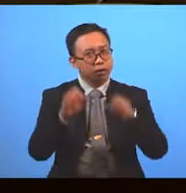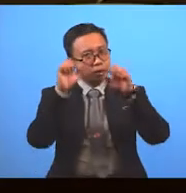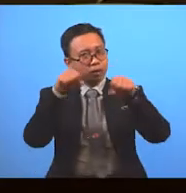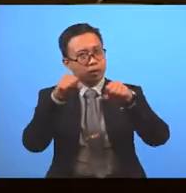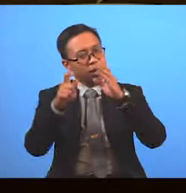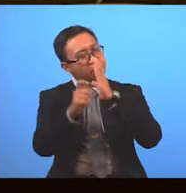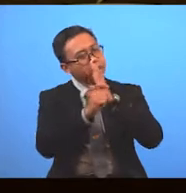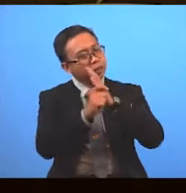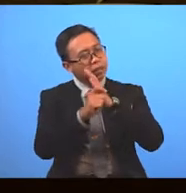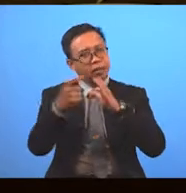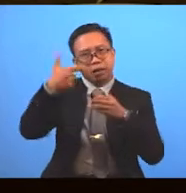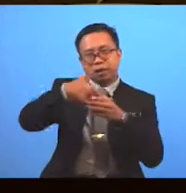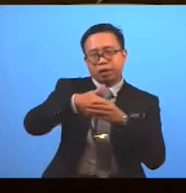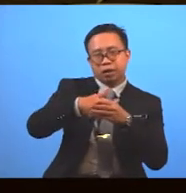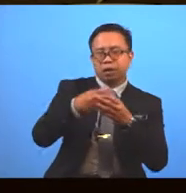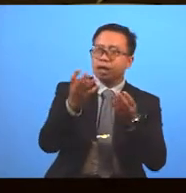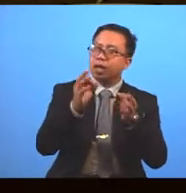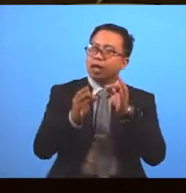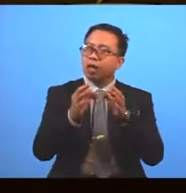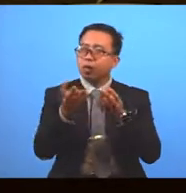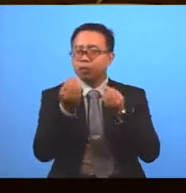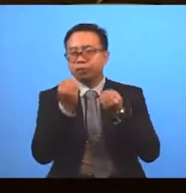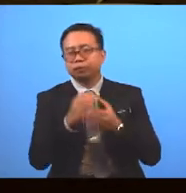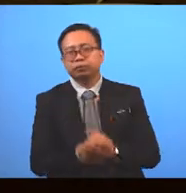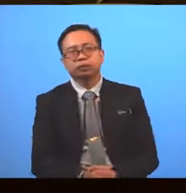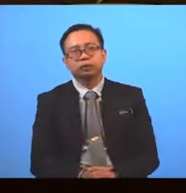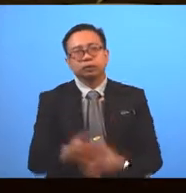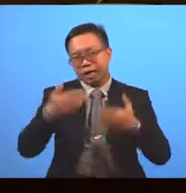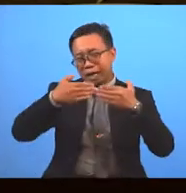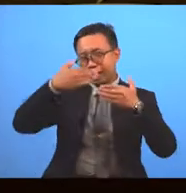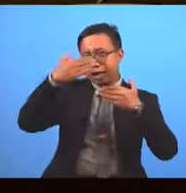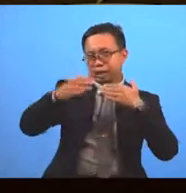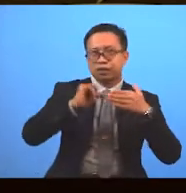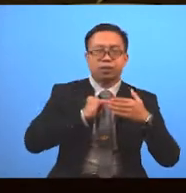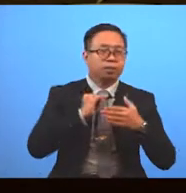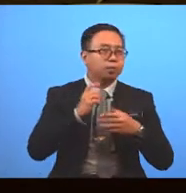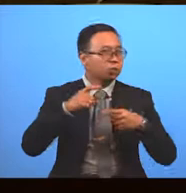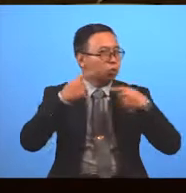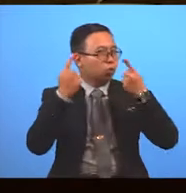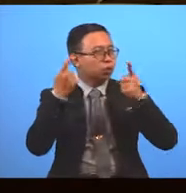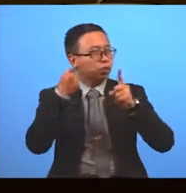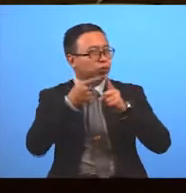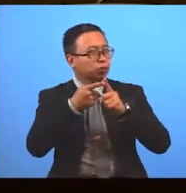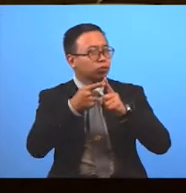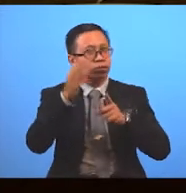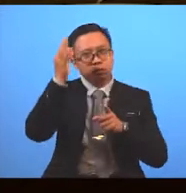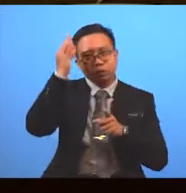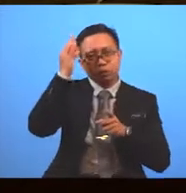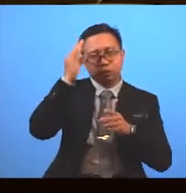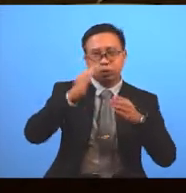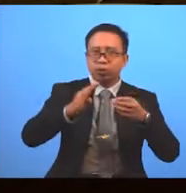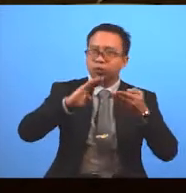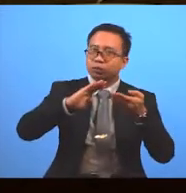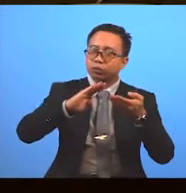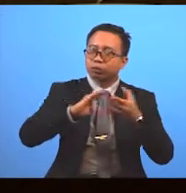add other information If you want here Next, I'm going to tick the boxes According to my